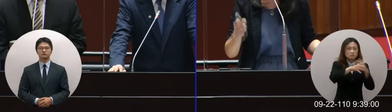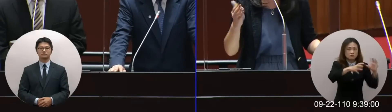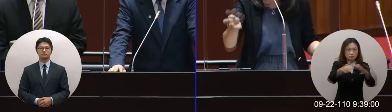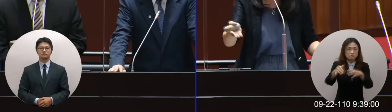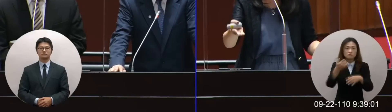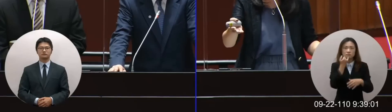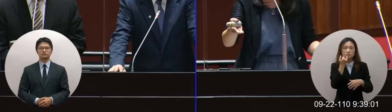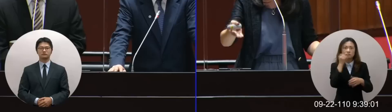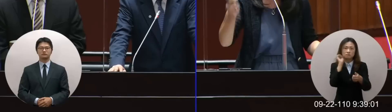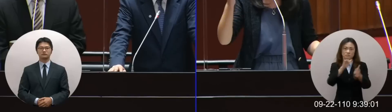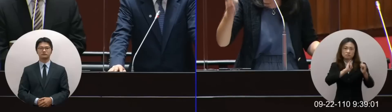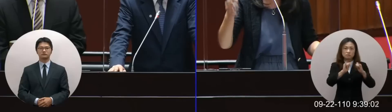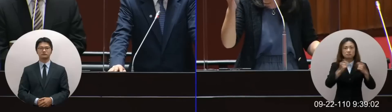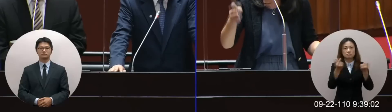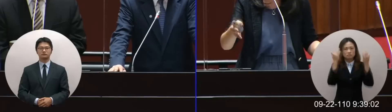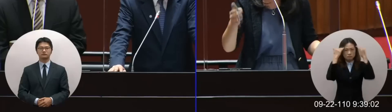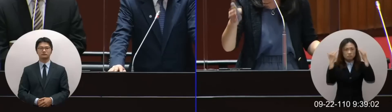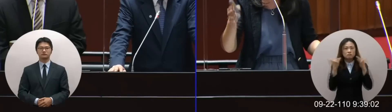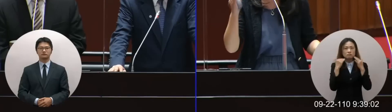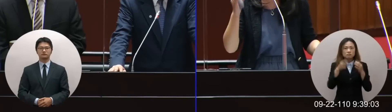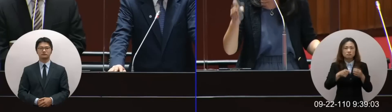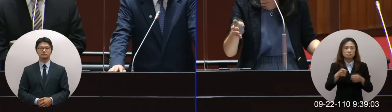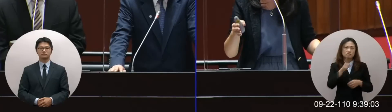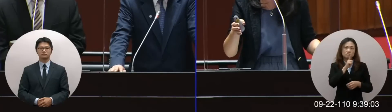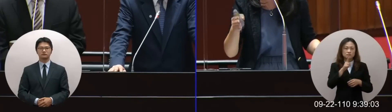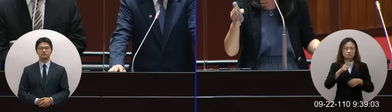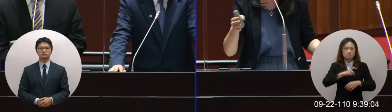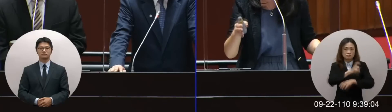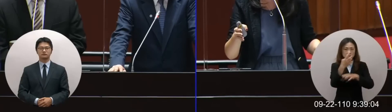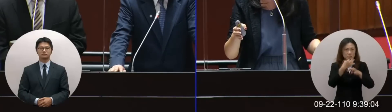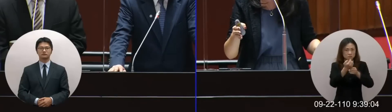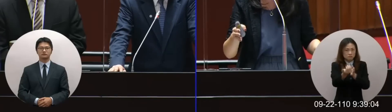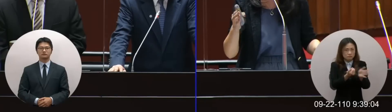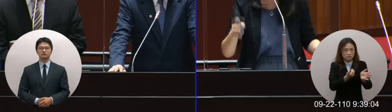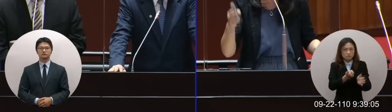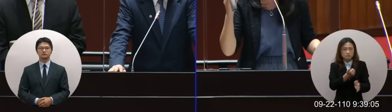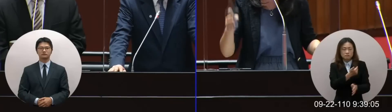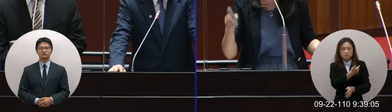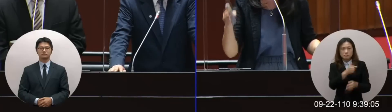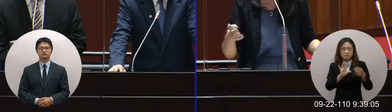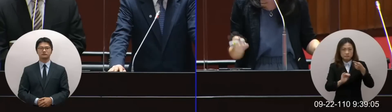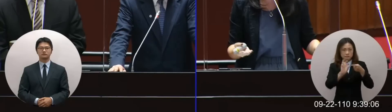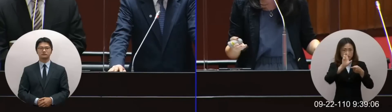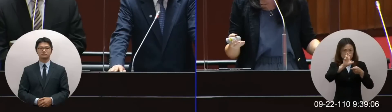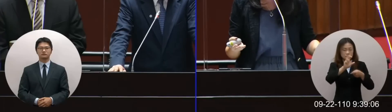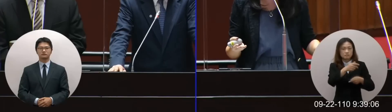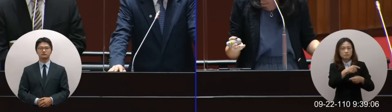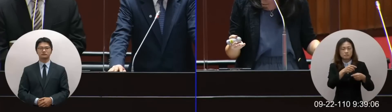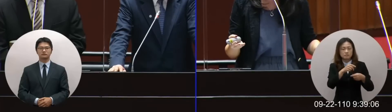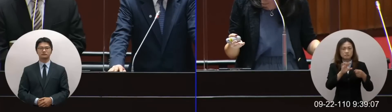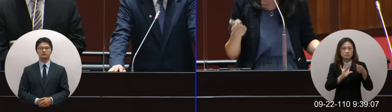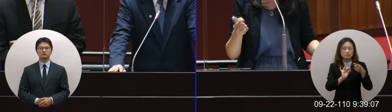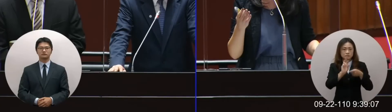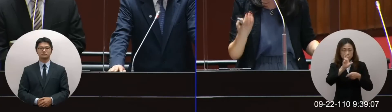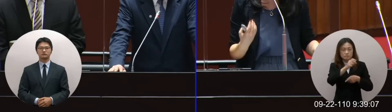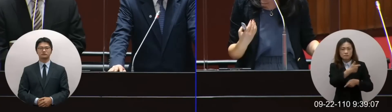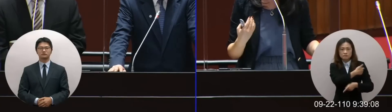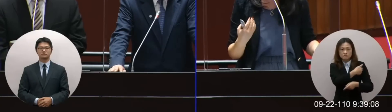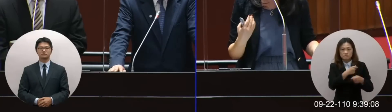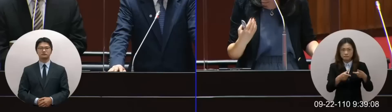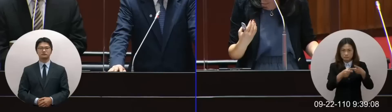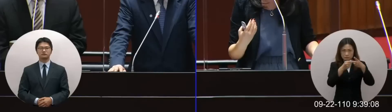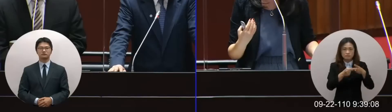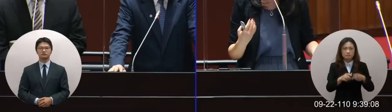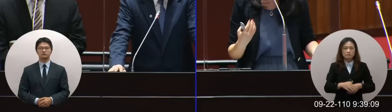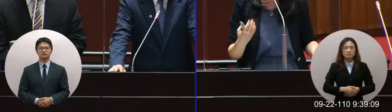民他們比如說韓國好了他就說中秋節前他要達到七成兩劑的覆蓋率而他們也真的在中秋節達到了所以我覺得這是